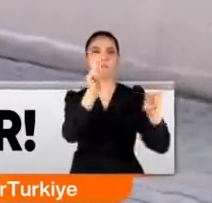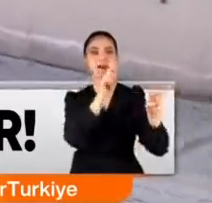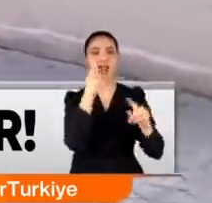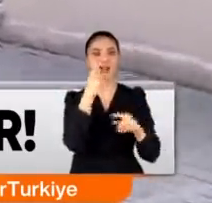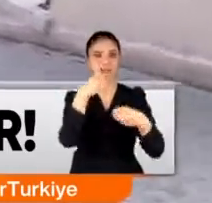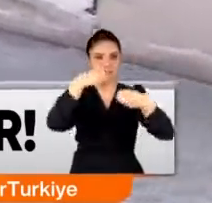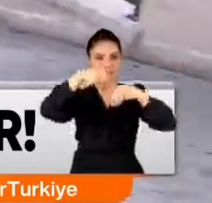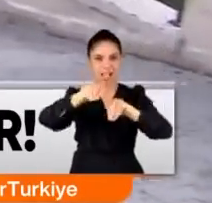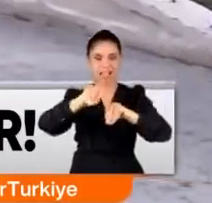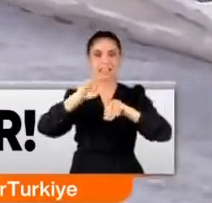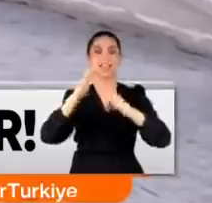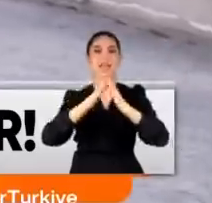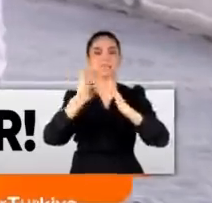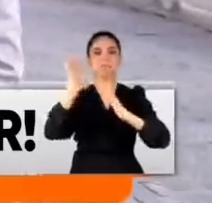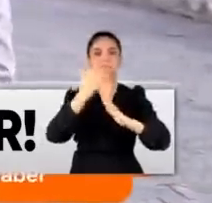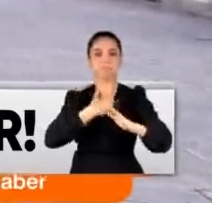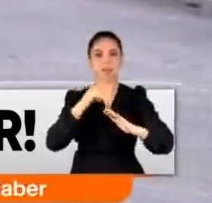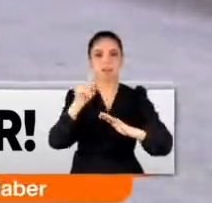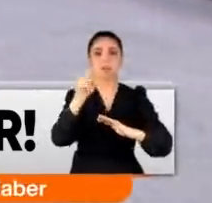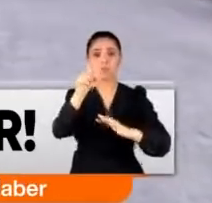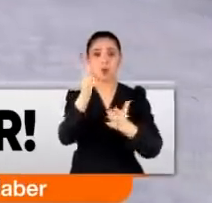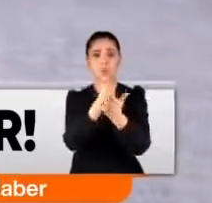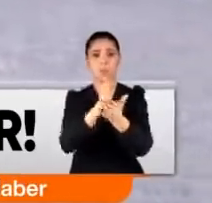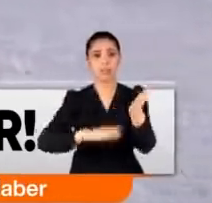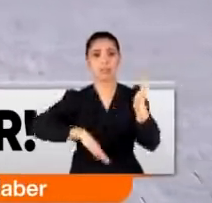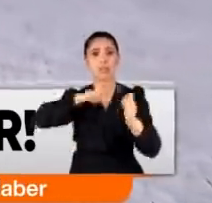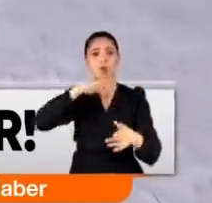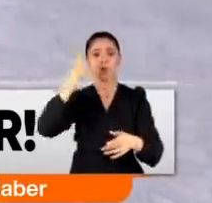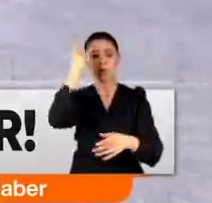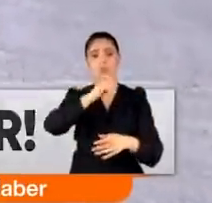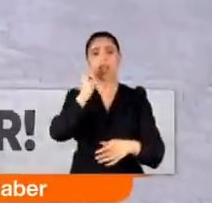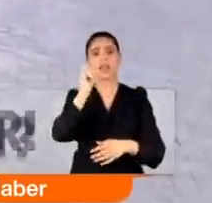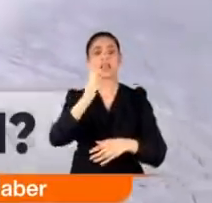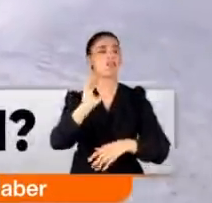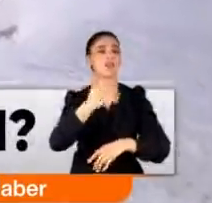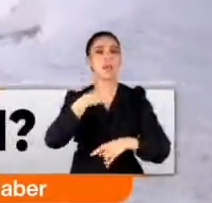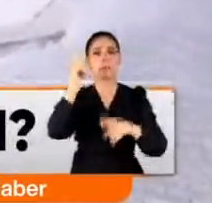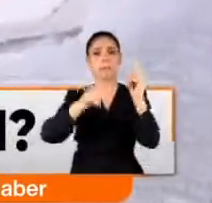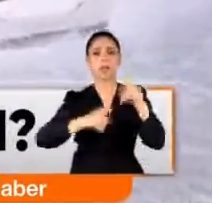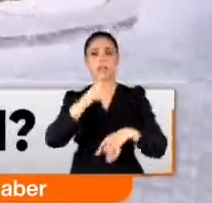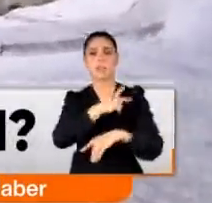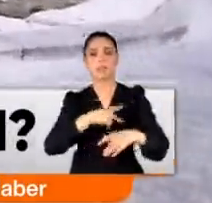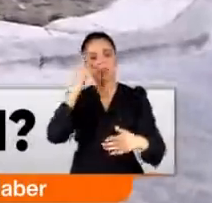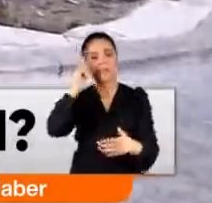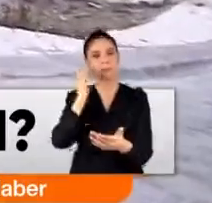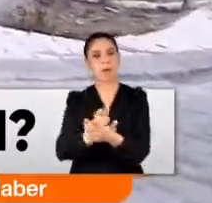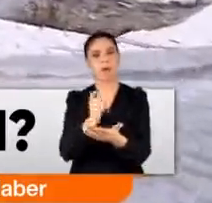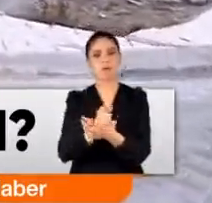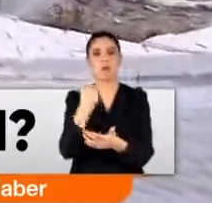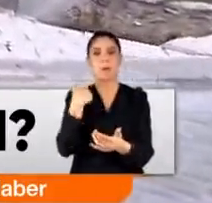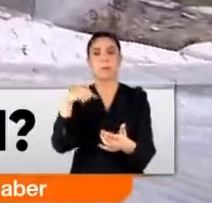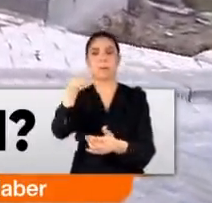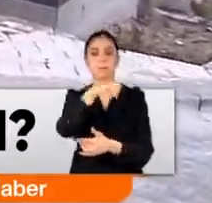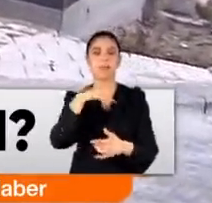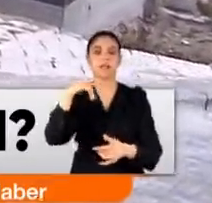satılmıştı. Ama buradaki mezar alanlarının dolmasından sonra bazı ilçe sakinleri belediyeye başvuru yaptılar. Ve biz